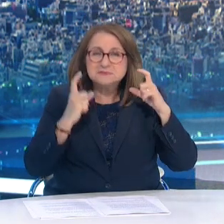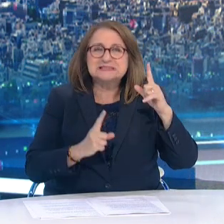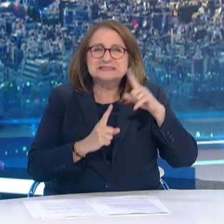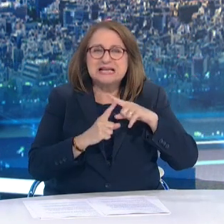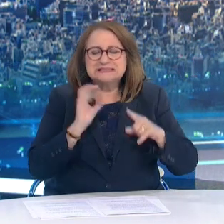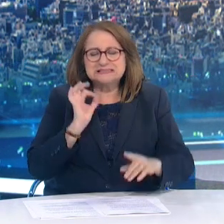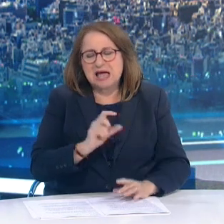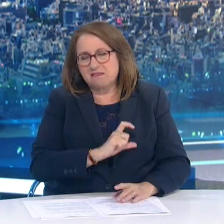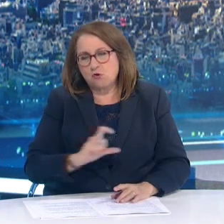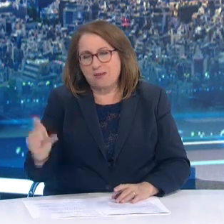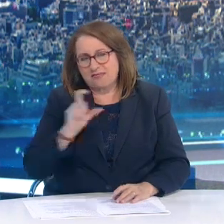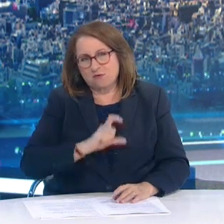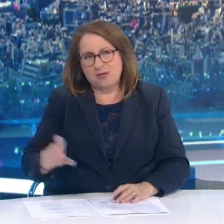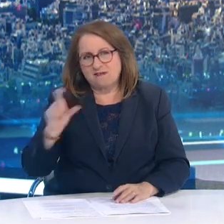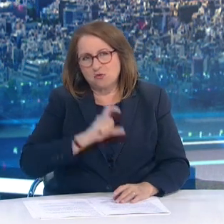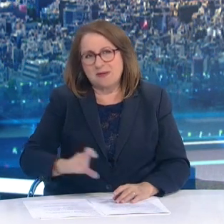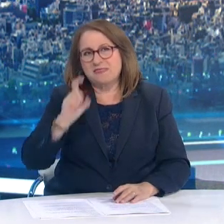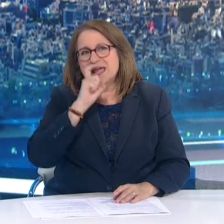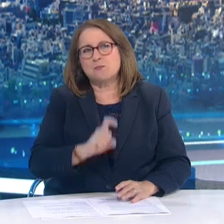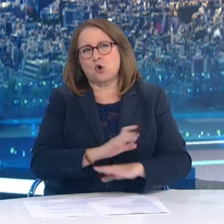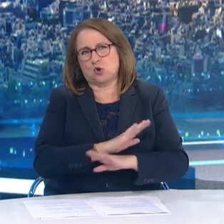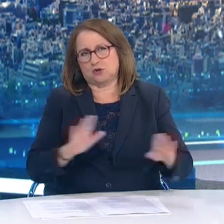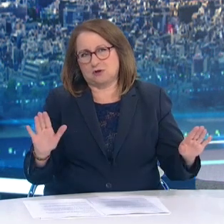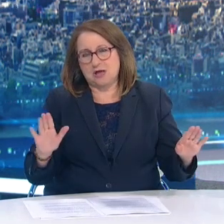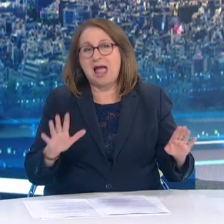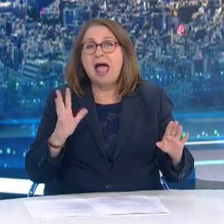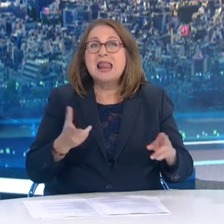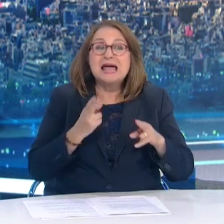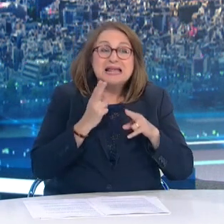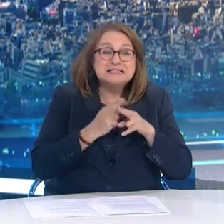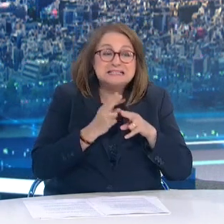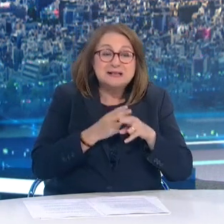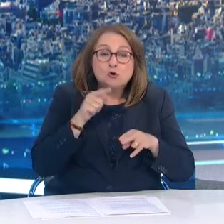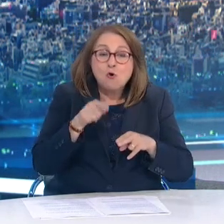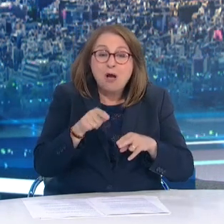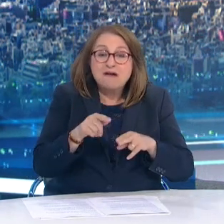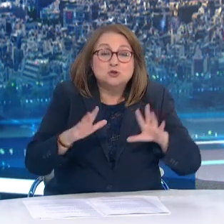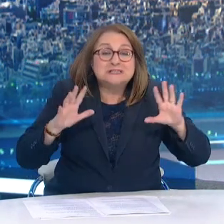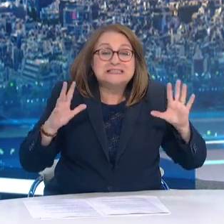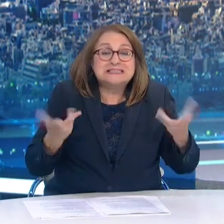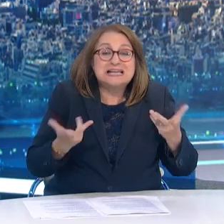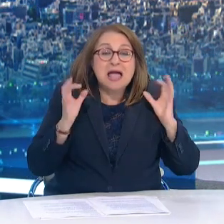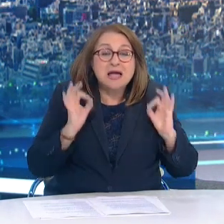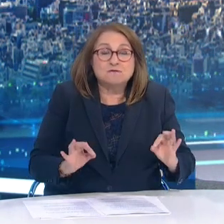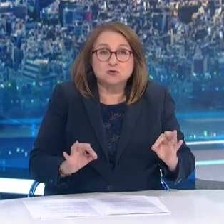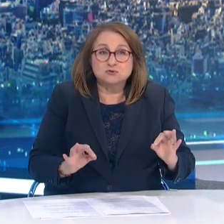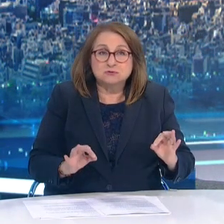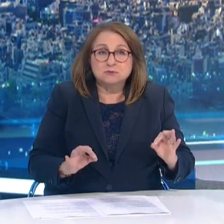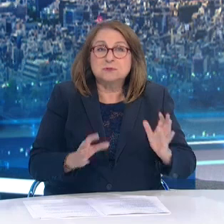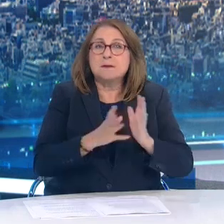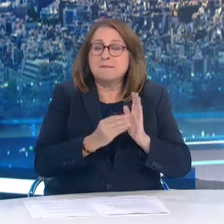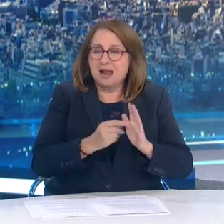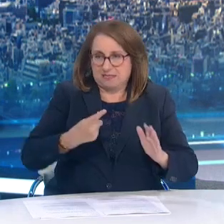πελάτες από τους εργαζόμενους είναι ουσιώδης χαρακτήρας της δραστηριότητας ώστε να υποστηρίζεται δικαιοπολιτικά Για τους πελάτες πρόκειται για